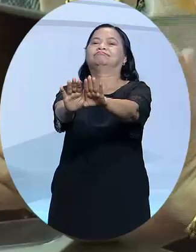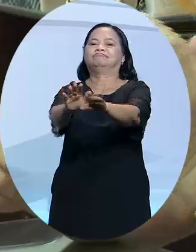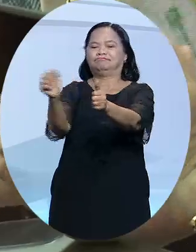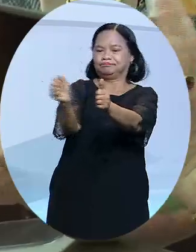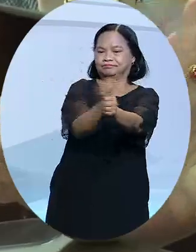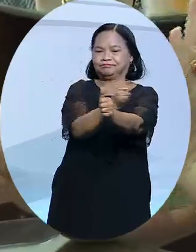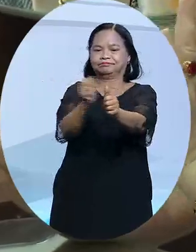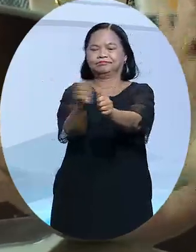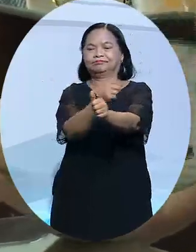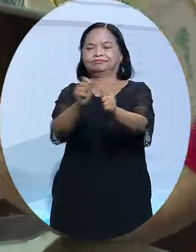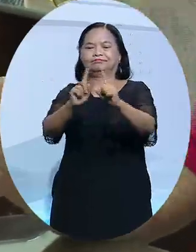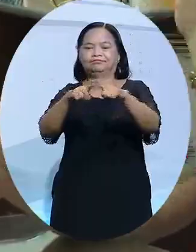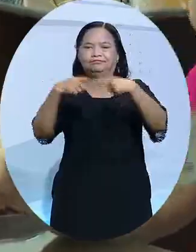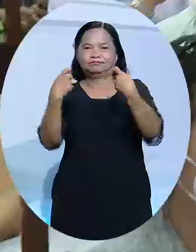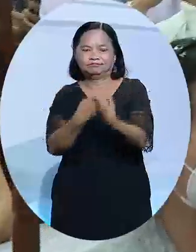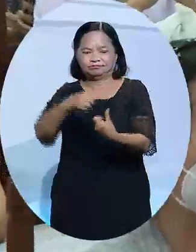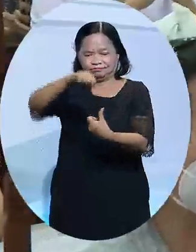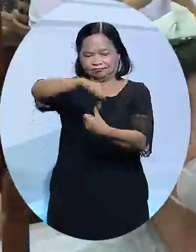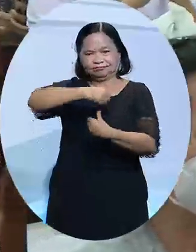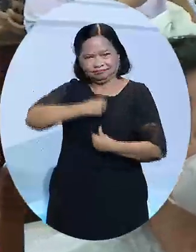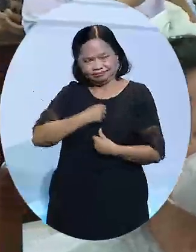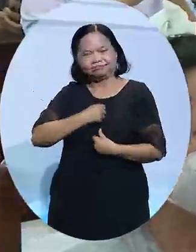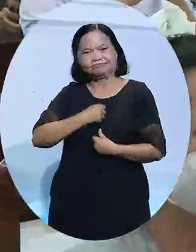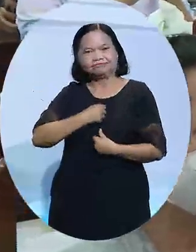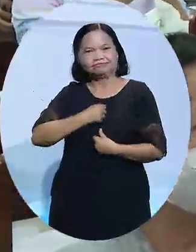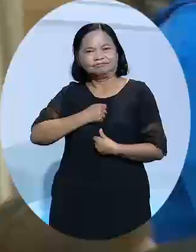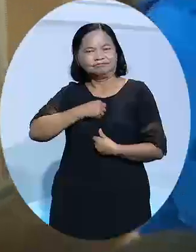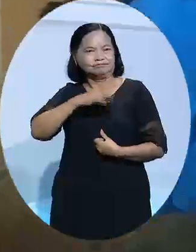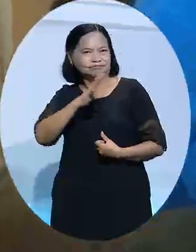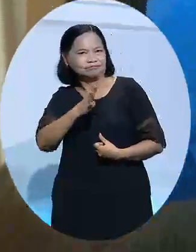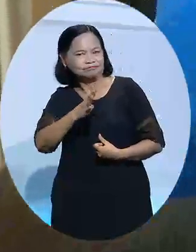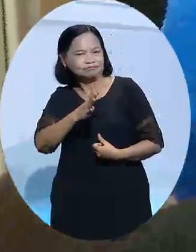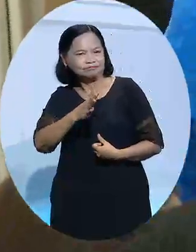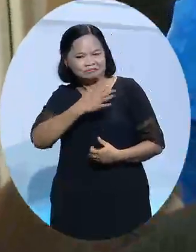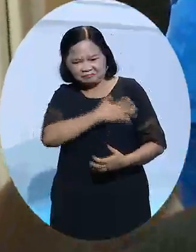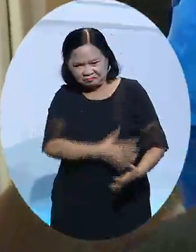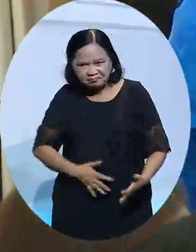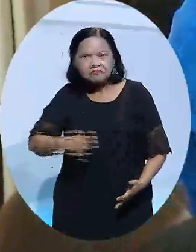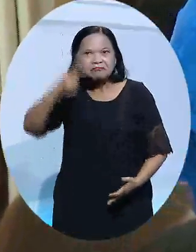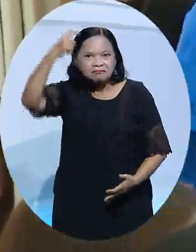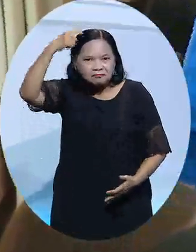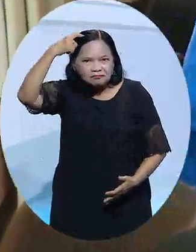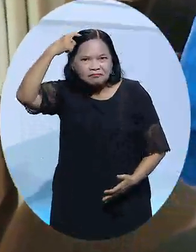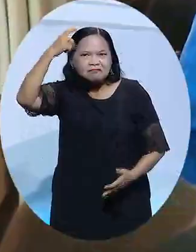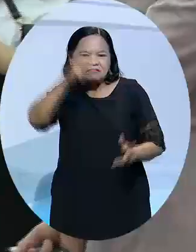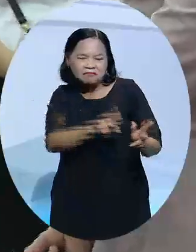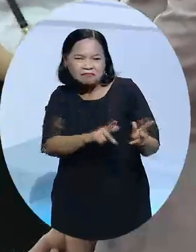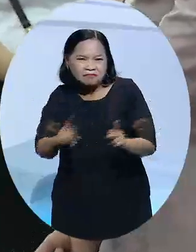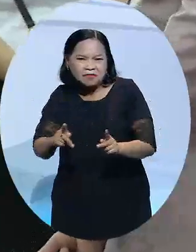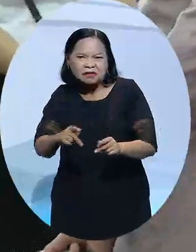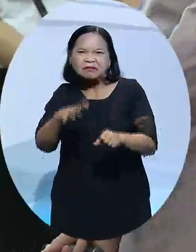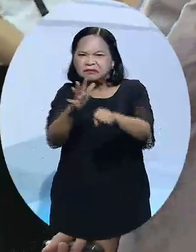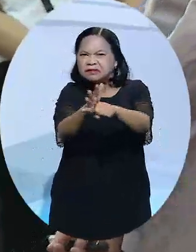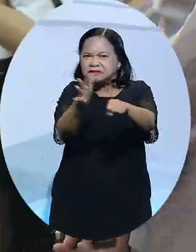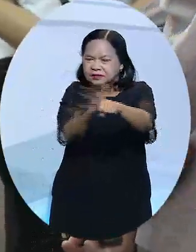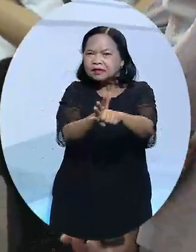bạo lực gia đình thường xảy ra trong các mối quan hệ thân thuộc gần gũi với 4 hình thức bạo lực thể xác, bạo lực tinh thần, bạo lực kinh tế và bạo lực tình dục.